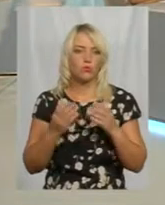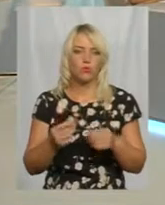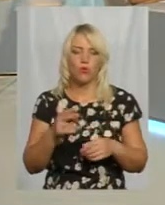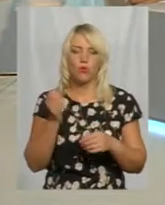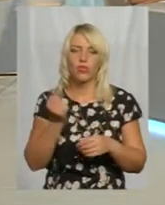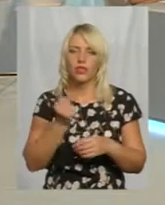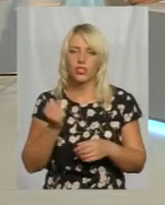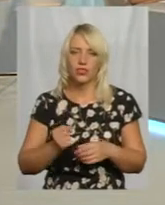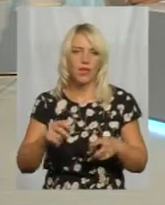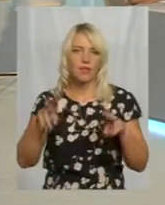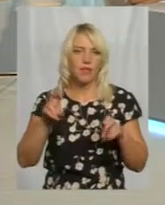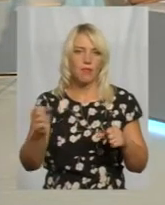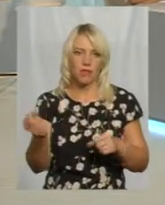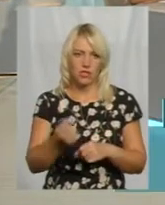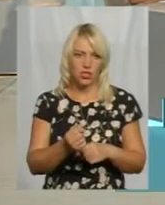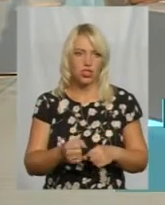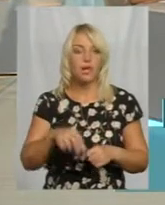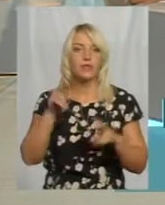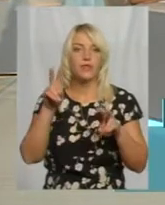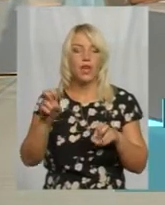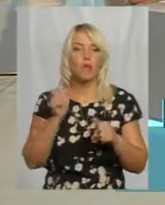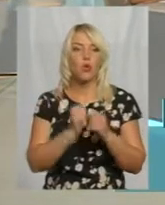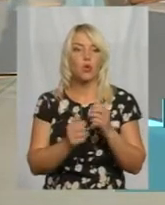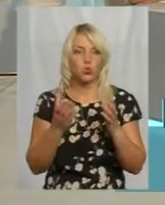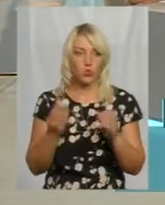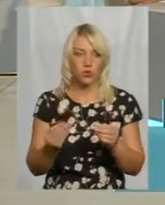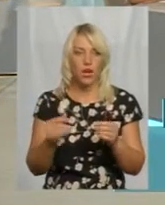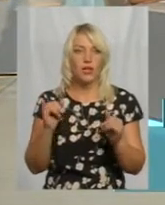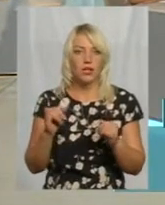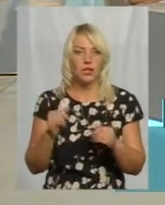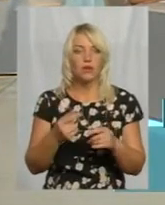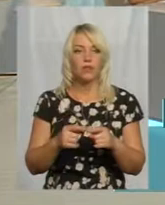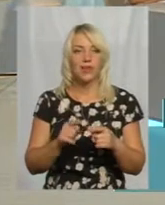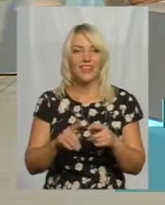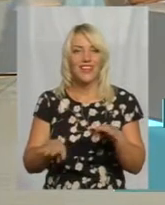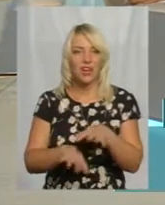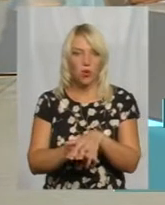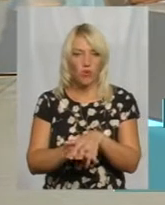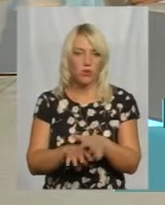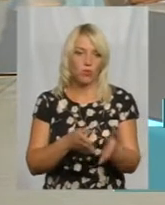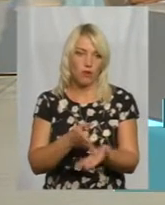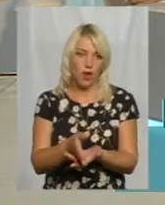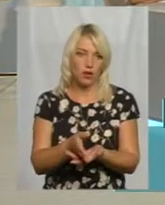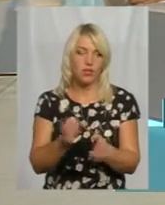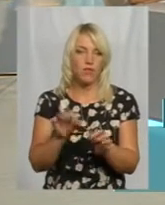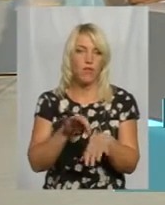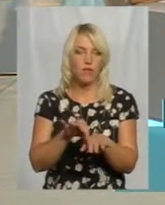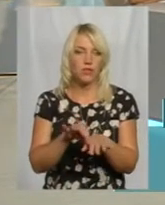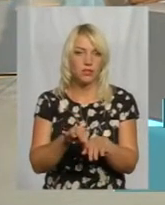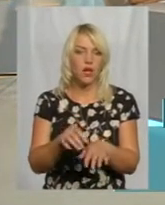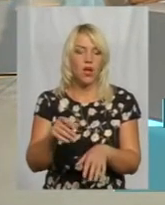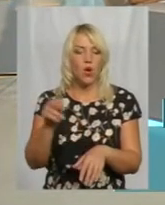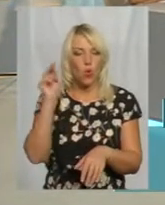тижню, тема тижня, тема кожного дня і якраз в інтегрованому варіанті проведення